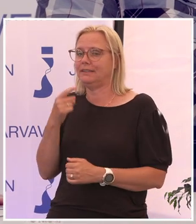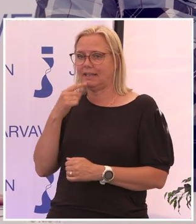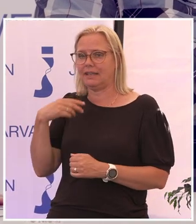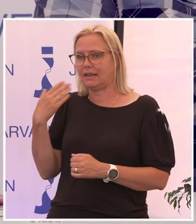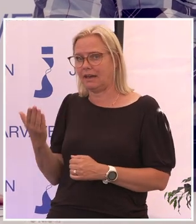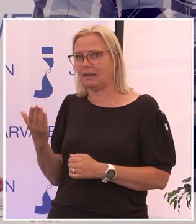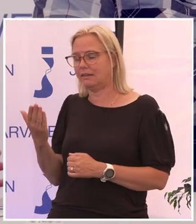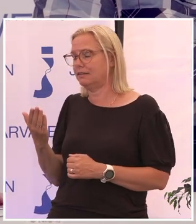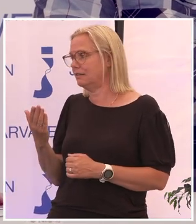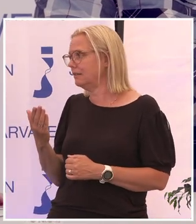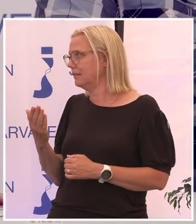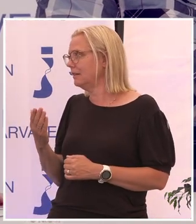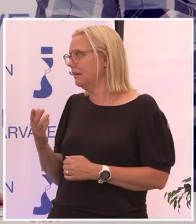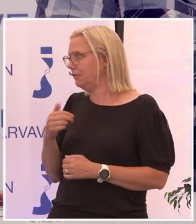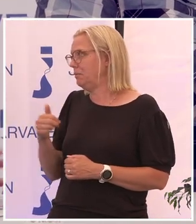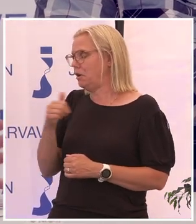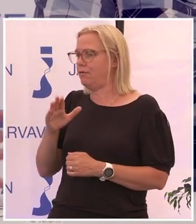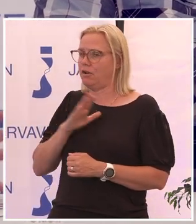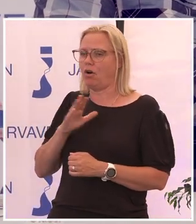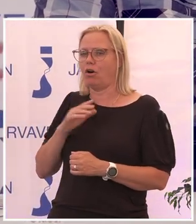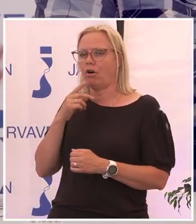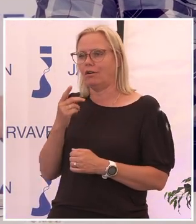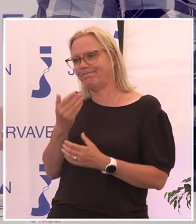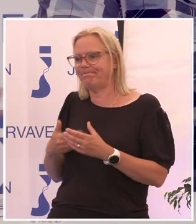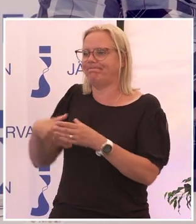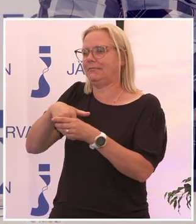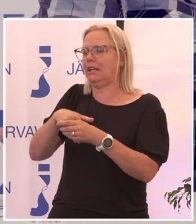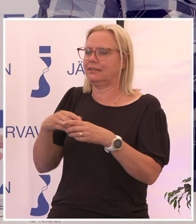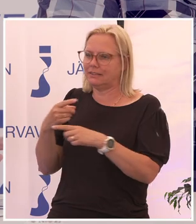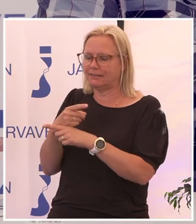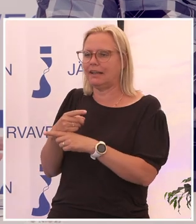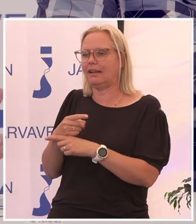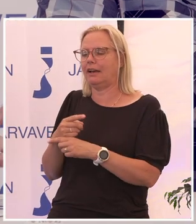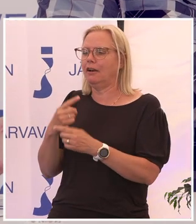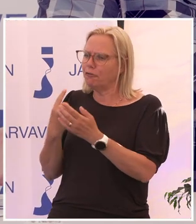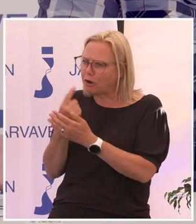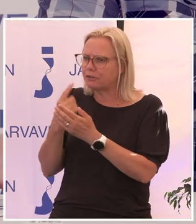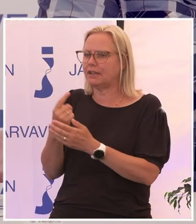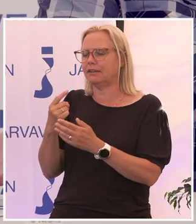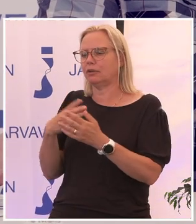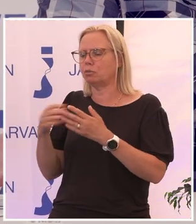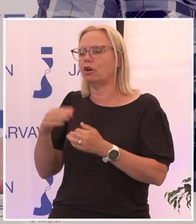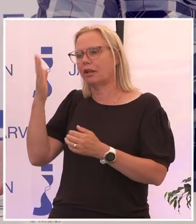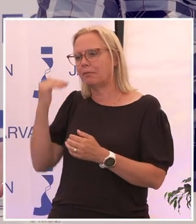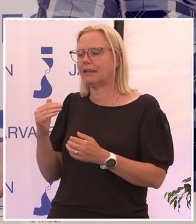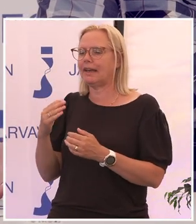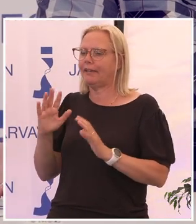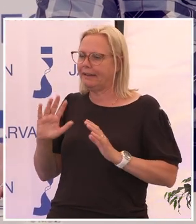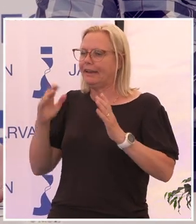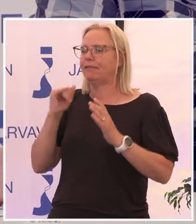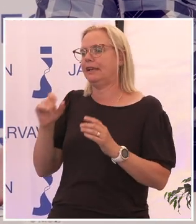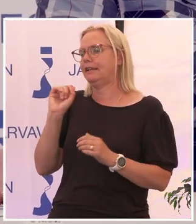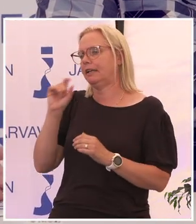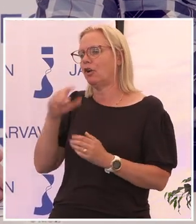ju att vi behöver ha ett innanförskap som förutsättningar som gör att man kan leva i det digitala